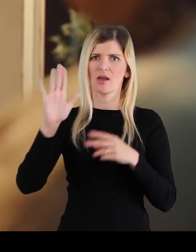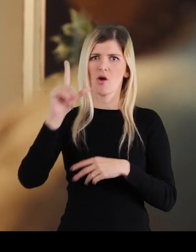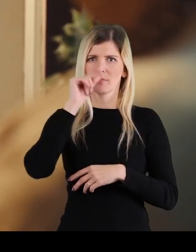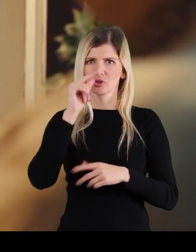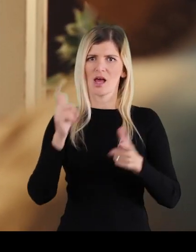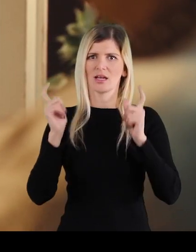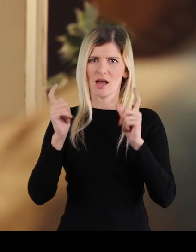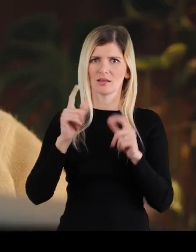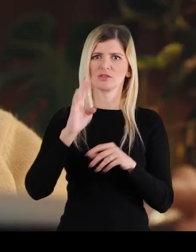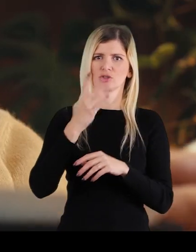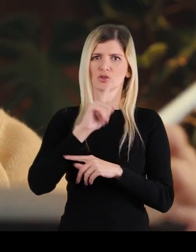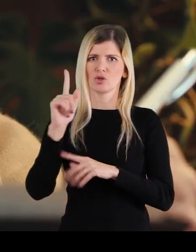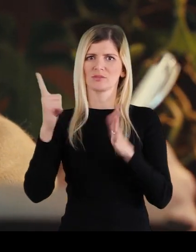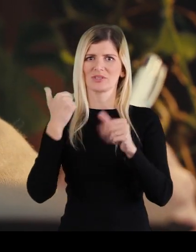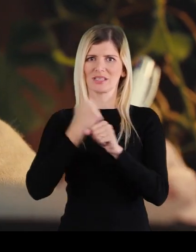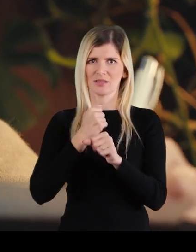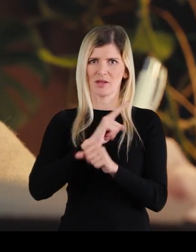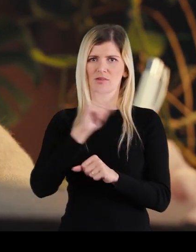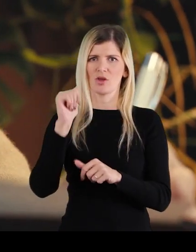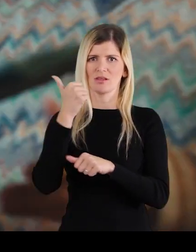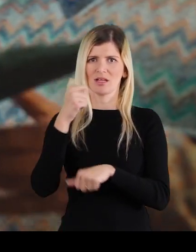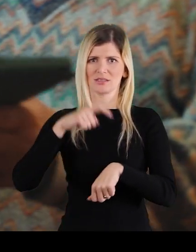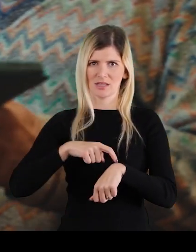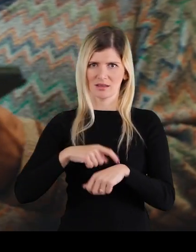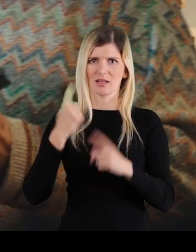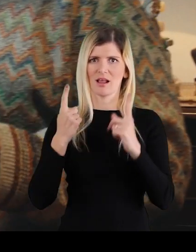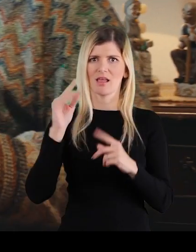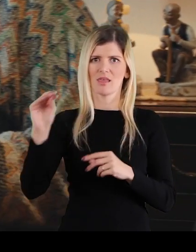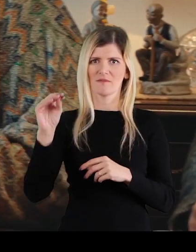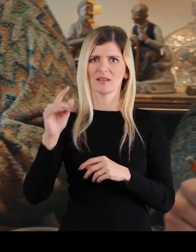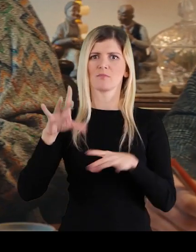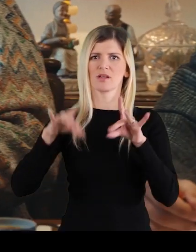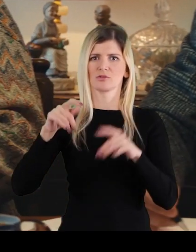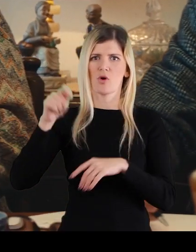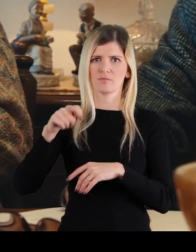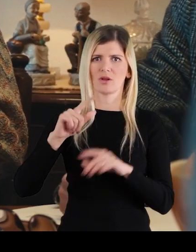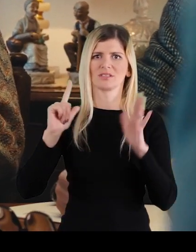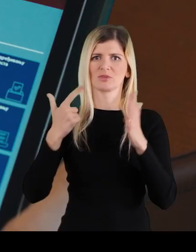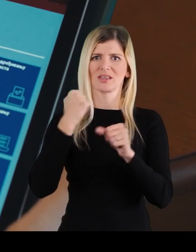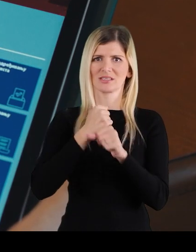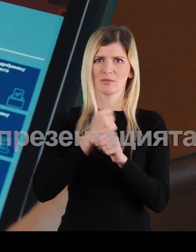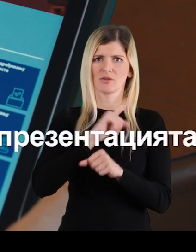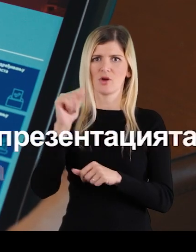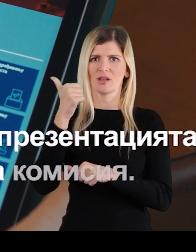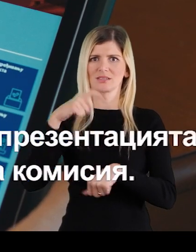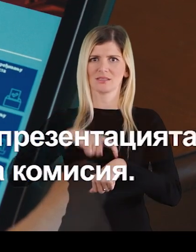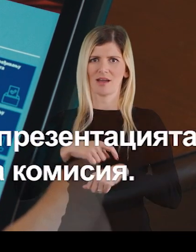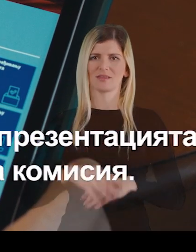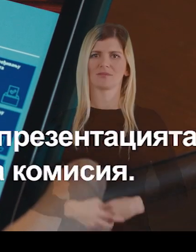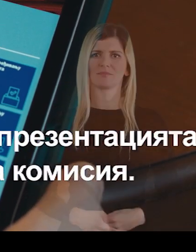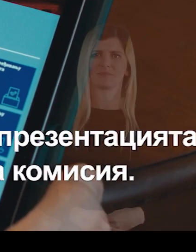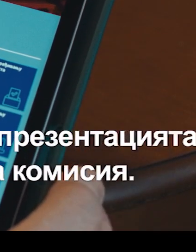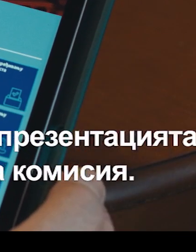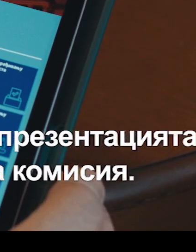могат да гласуват вкъщи, ако уведомят избирателната комисия в своята община или град от 14 декември до 11 часа в деня на гласуването или